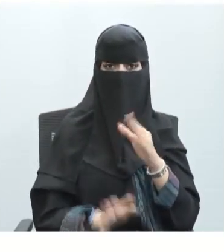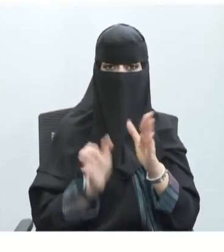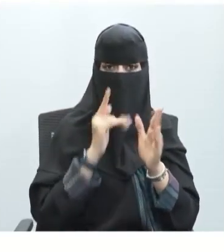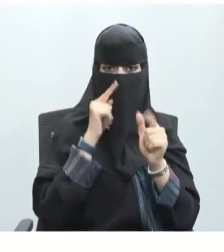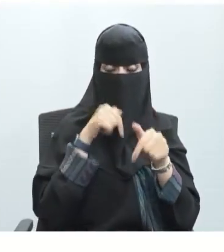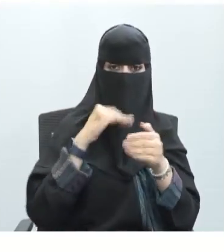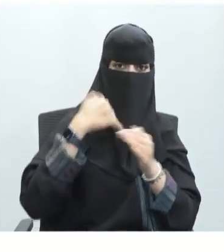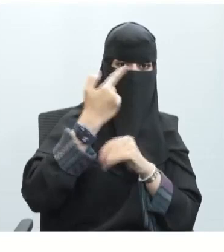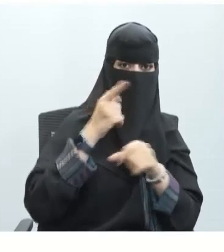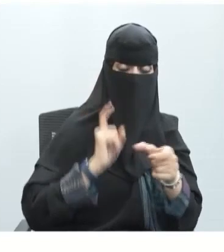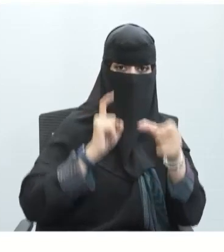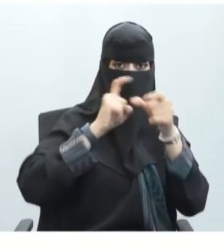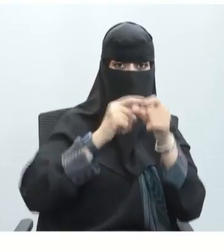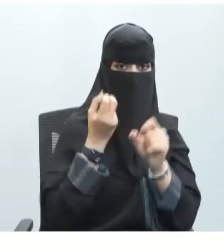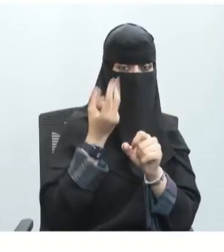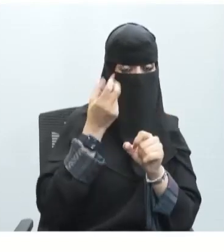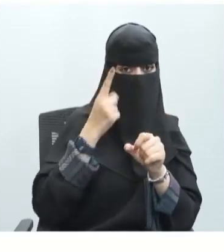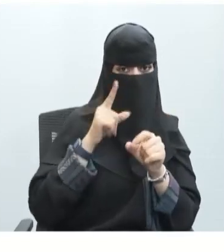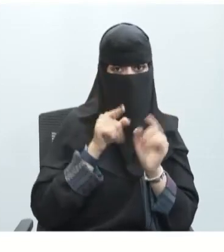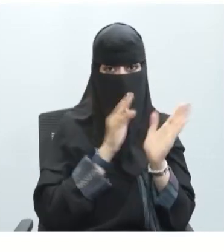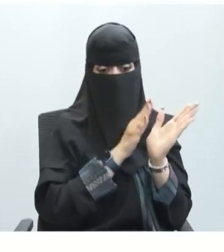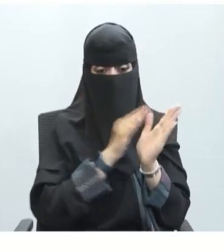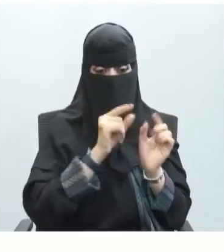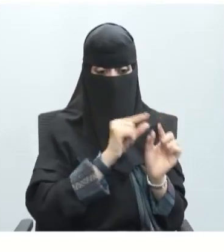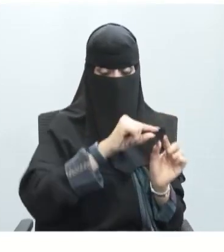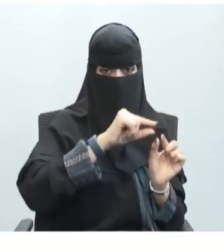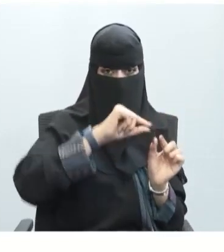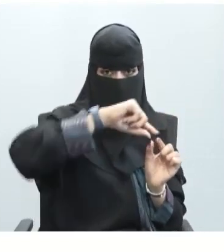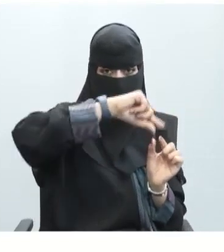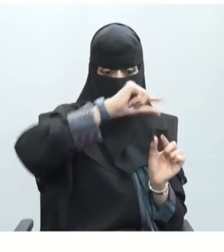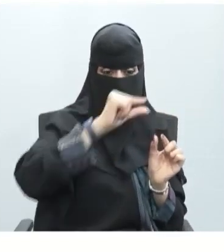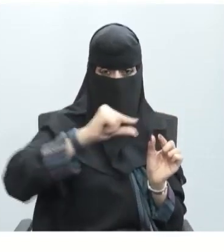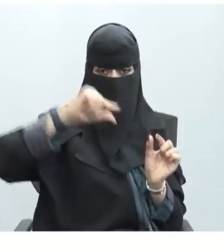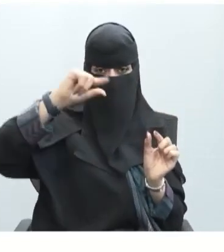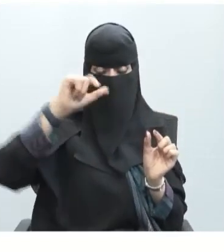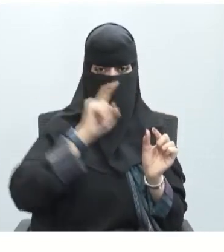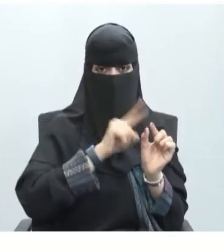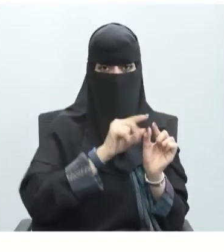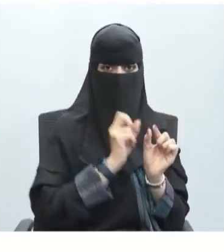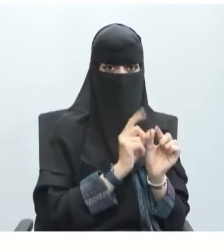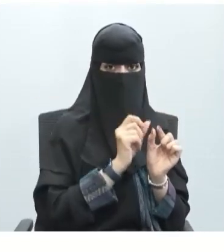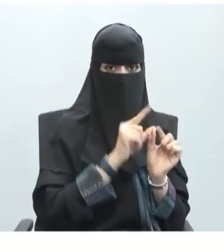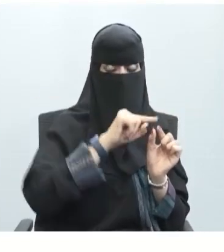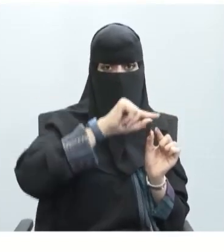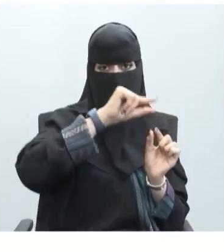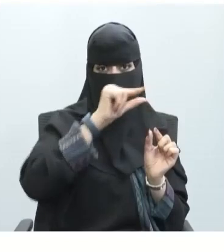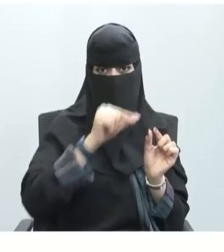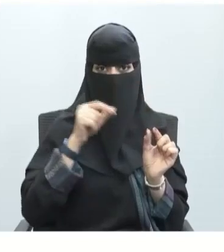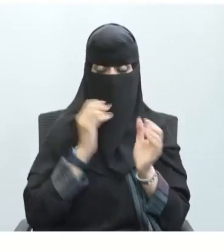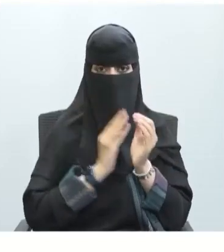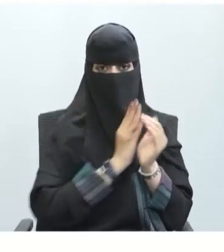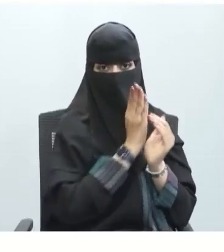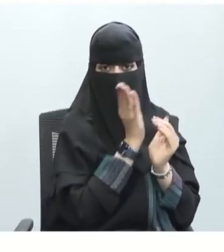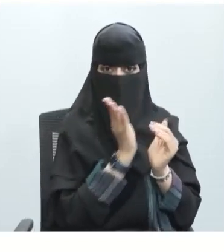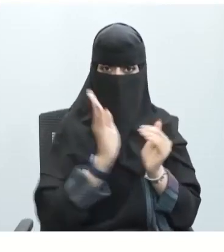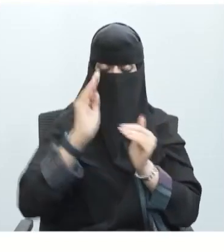عندما يصل المنبه إلى عتبة التنبيه تفتح قنوات في الغشاء البلازمي فتدخل أيونات الصوديوم سريعا داخل